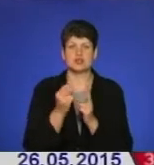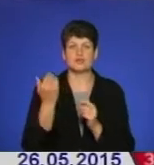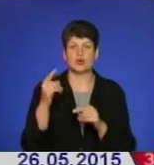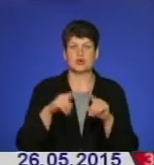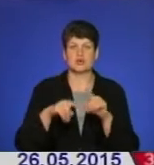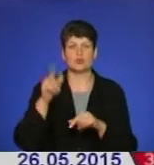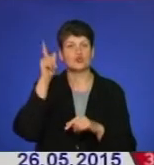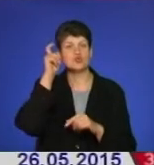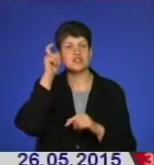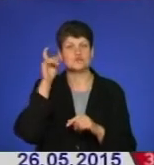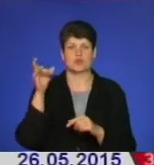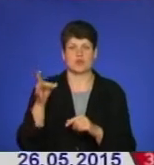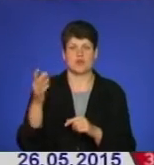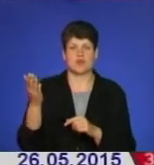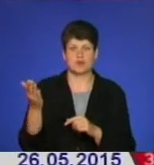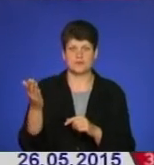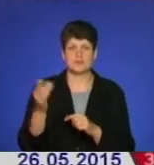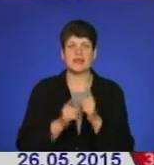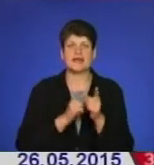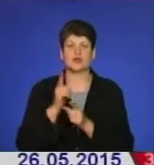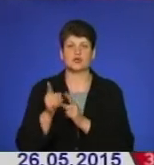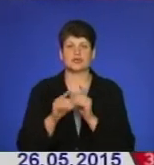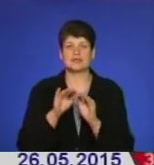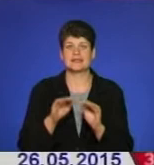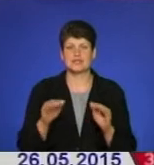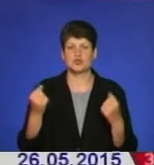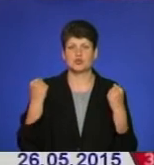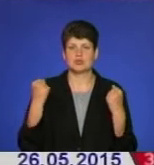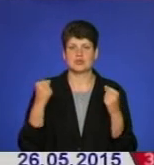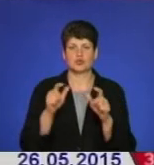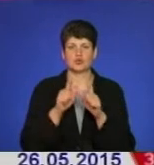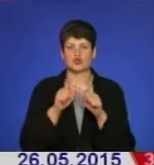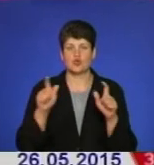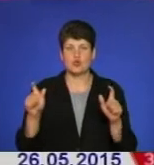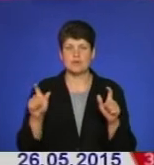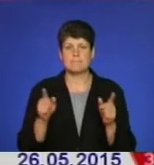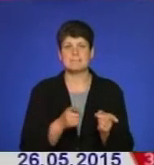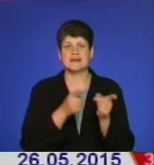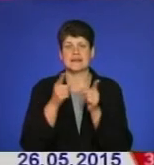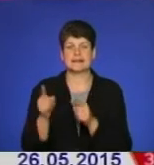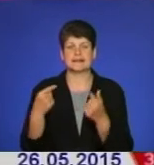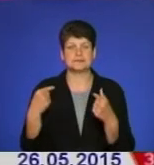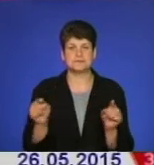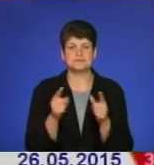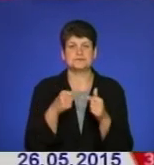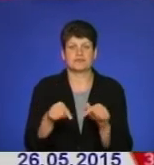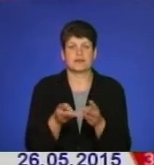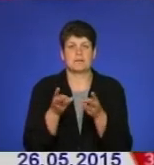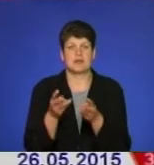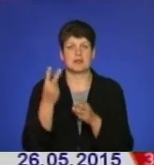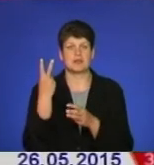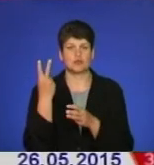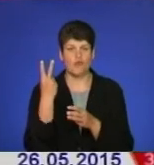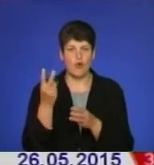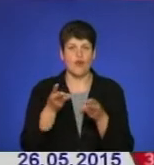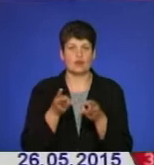рідному Чортківському районі. Реконструкція дитячої спортивної школи, перехід на альтернативні види палива двох котелень